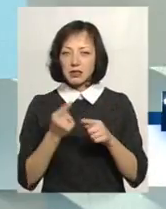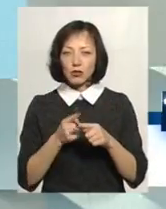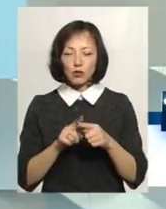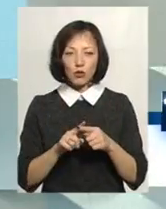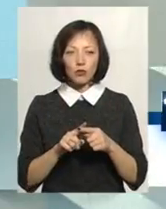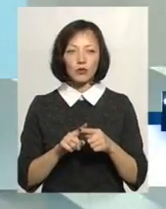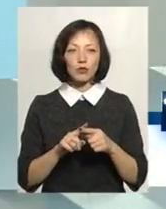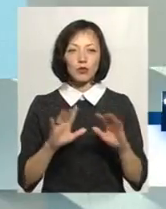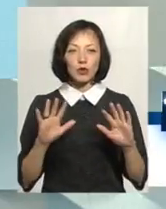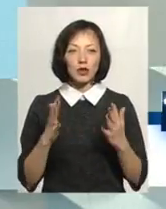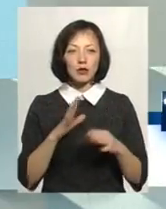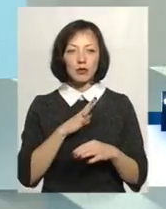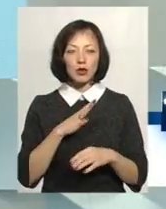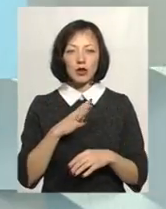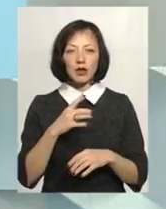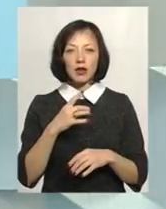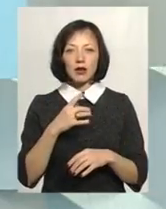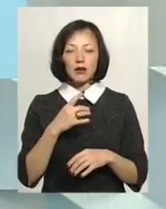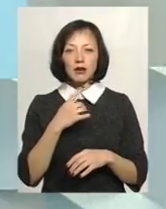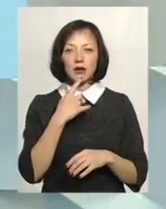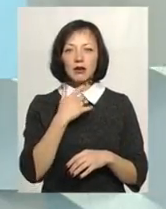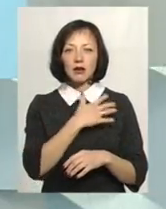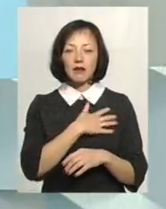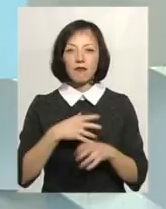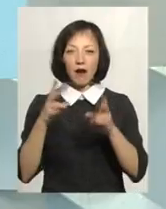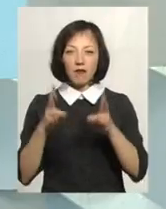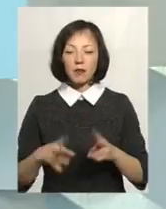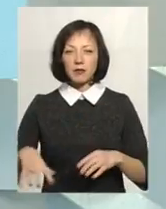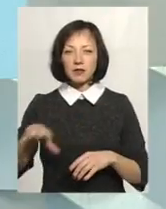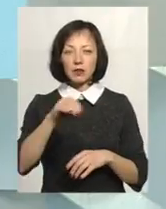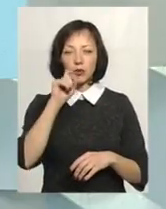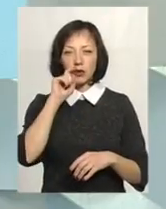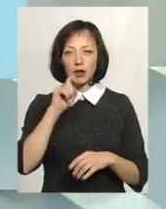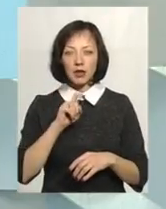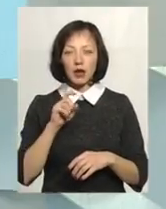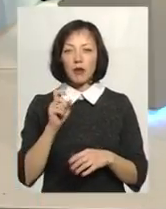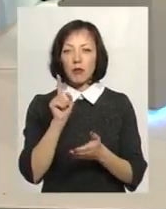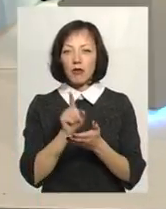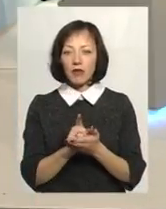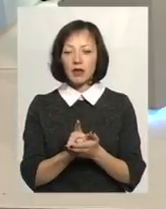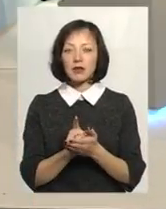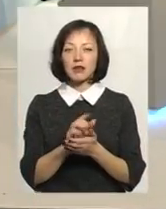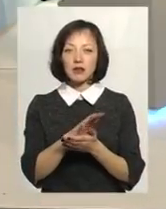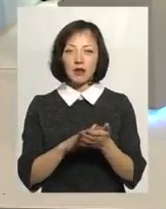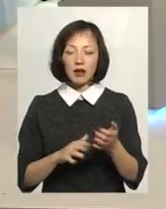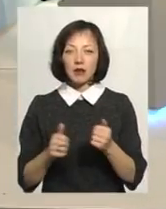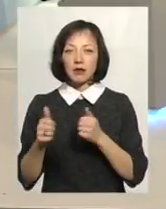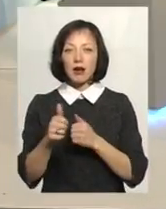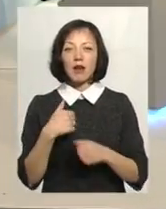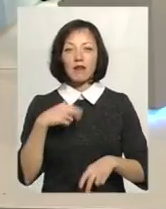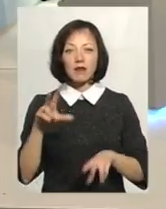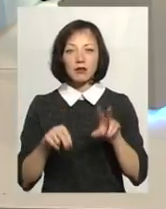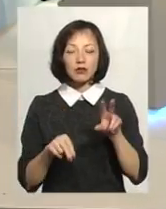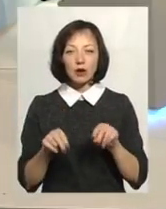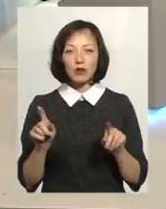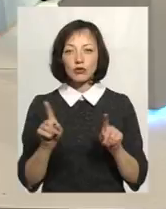тому, що ці події були кровавими для всієї України, зокрема для польського етносу, а ми повинні йти далі, йти вперед, адже я вважаю,